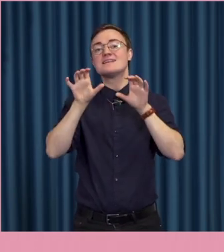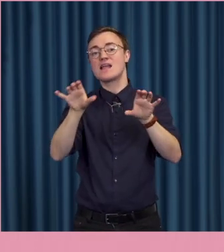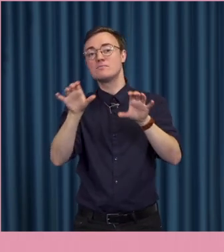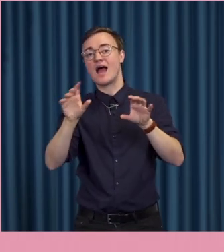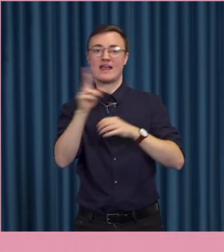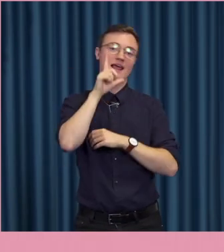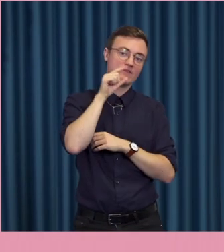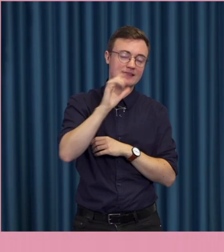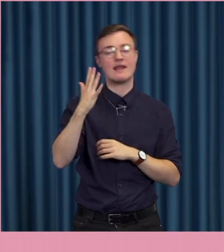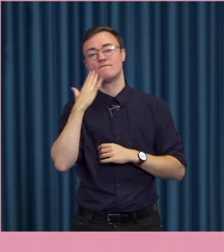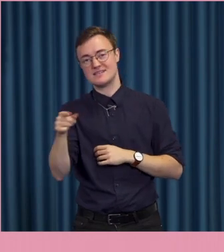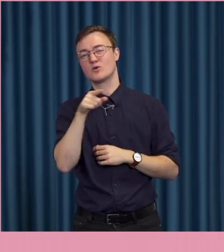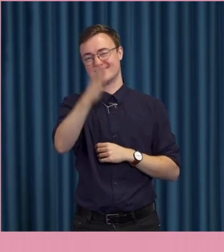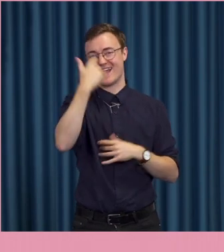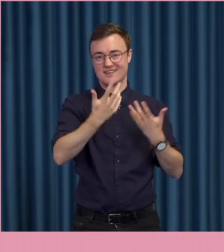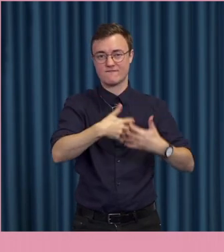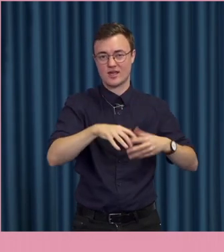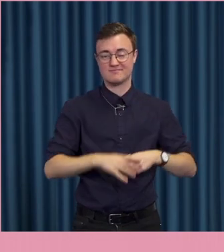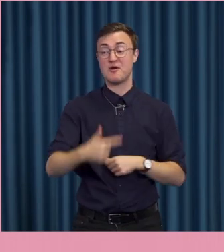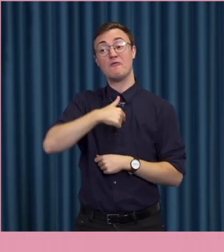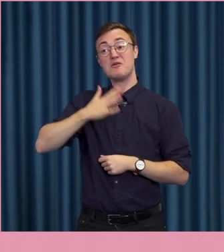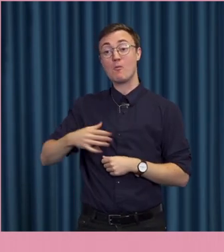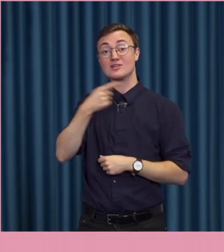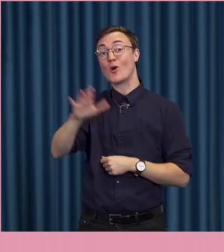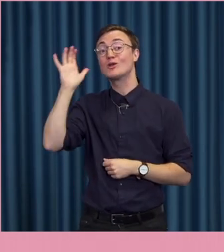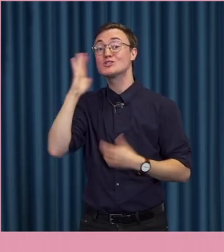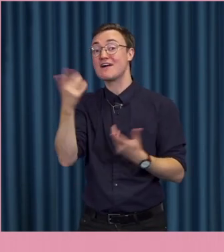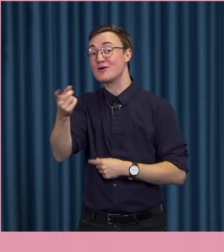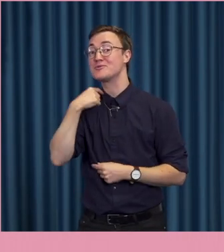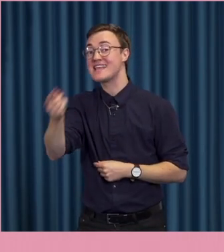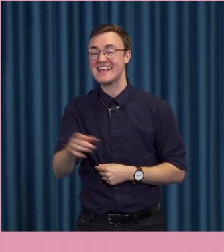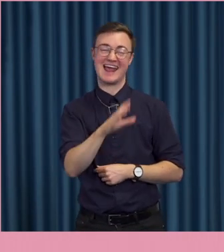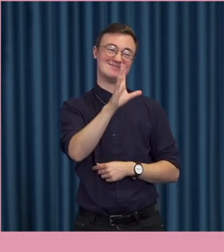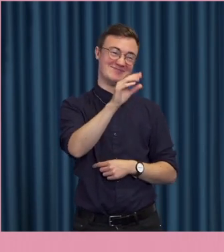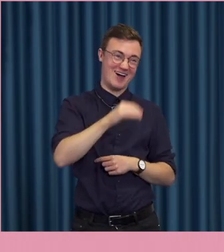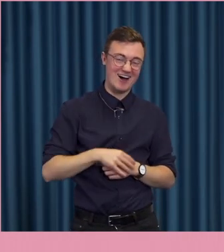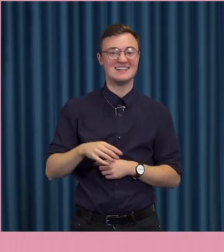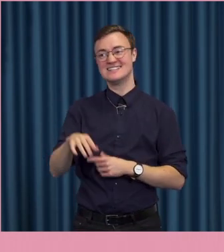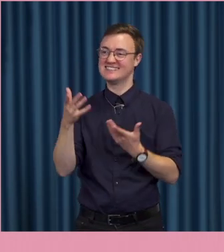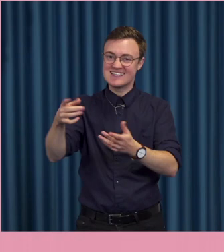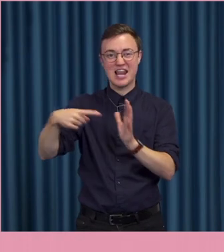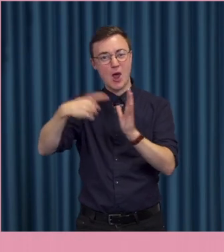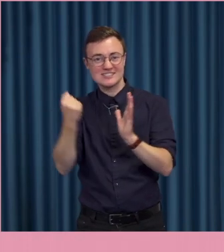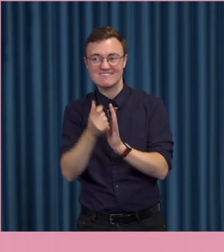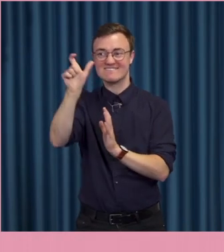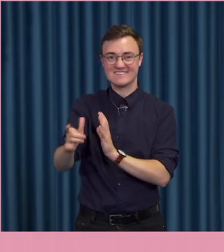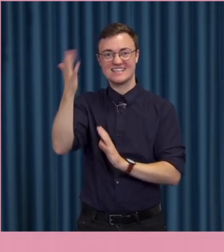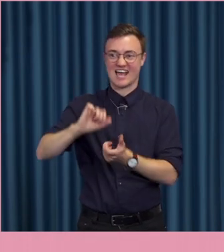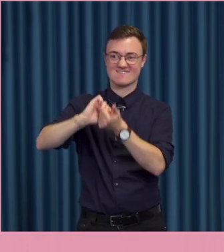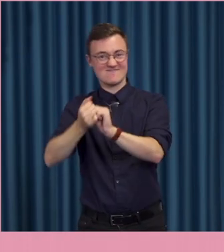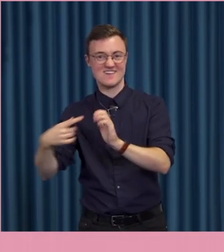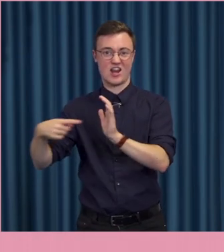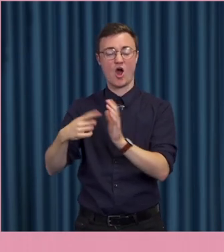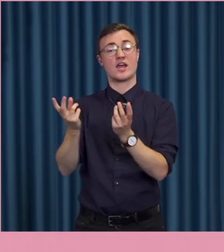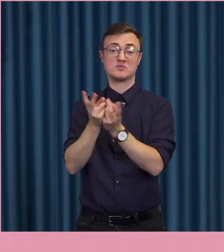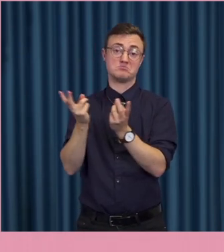Och vi hoppas helt enkelt att de lyssnar på vad du säger. Lagtyptaren. skruva till det här så att vi får möjlighet att lagföra och också